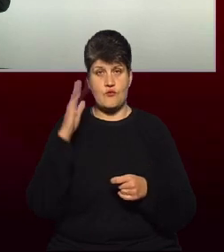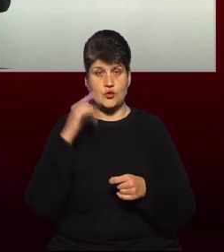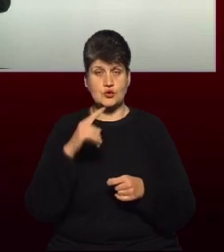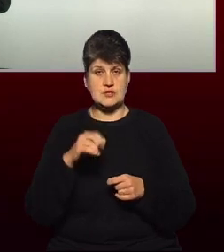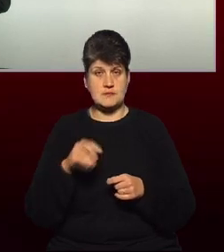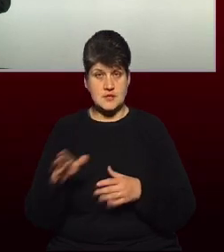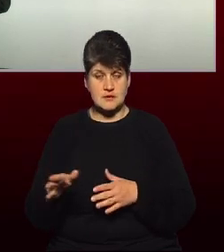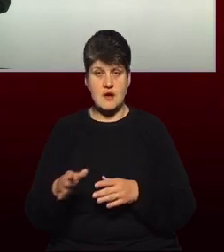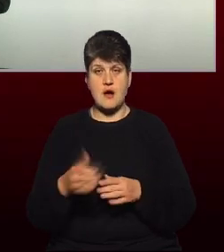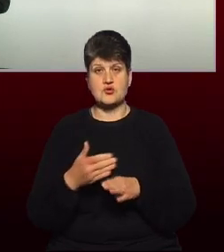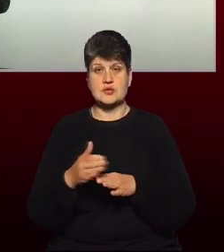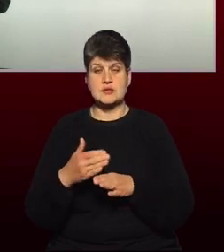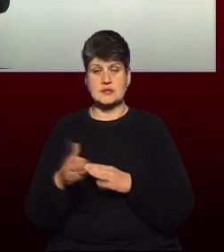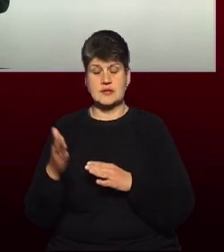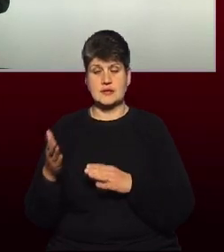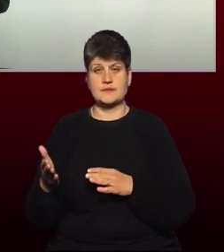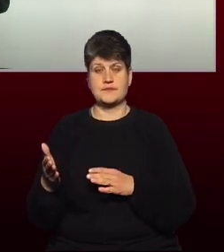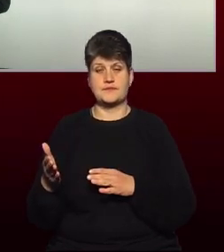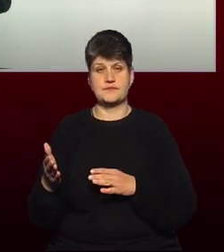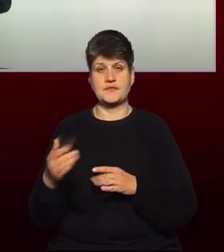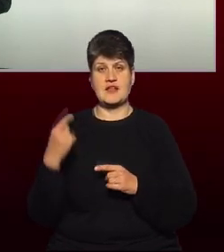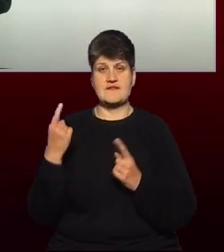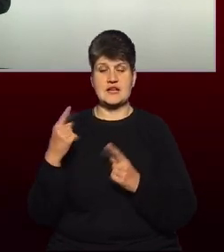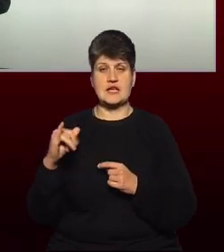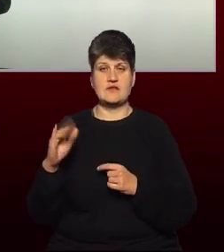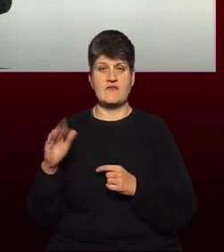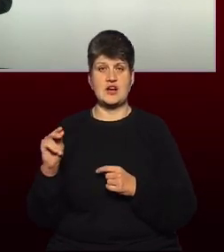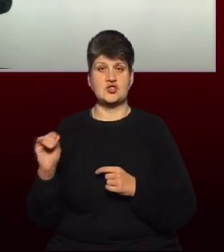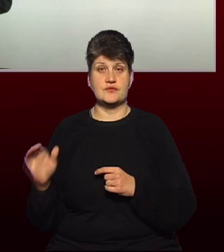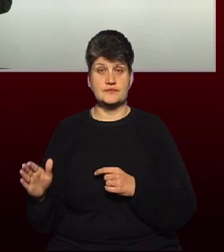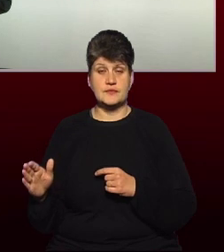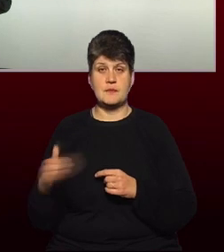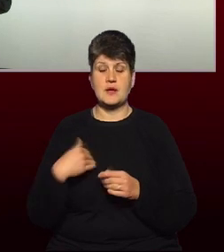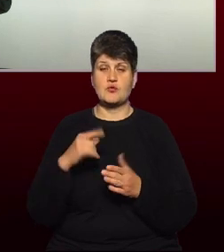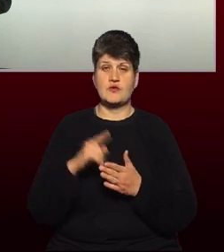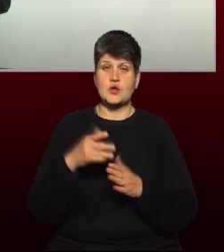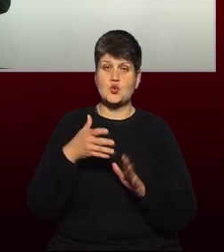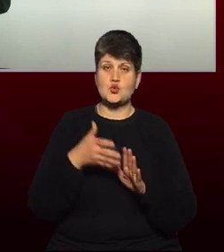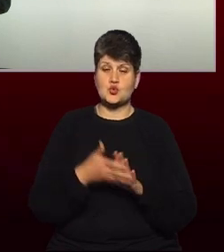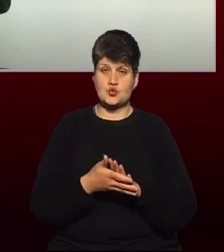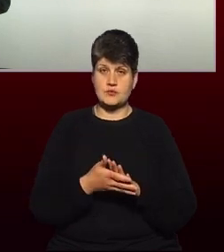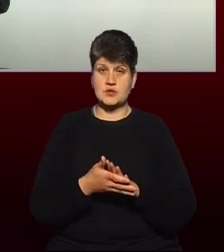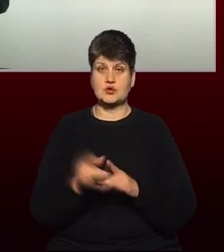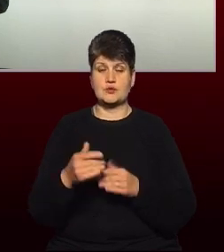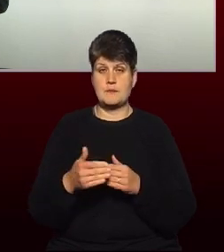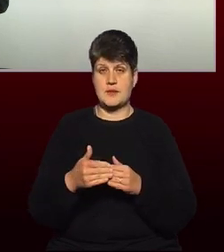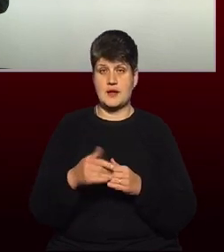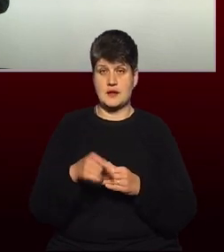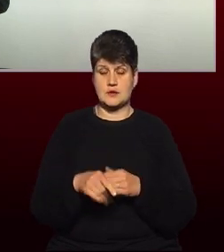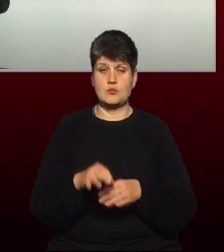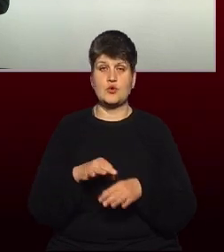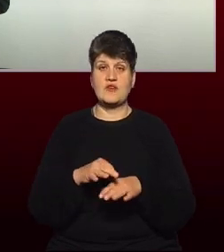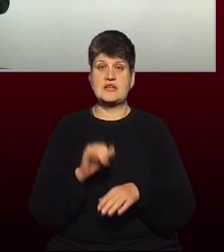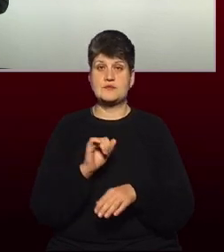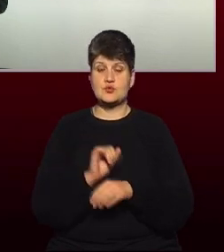в зону подачі Верхньовачівського водозабору. І ми повинні розуміти, що напередодні проведення зупинки, в зв'язку